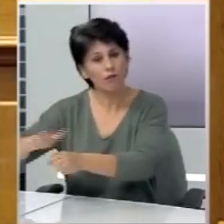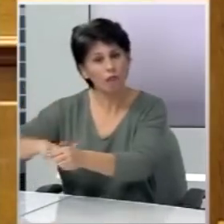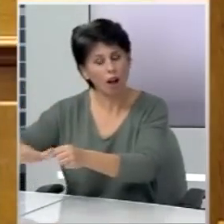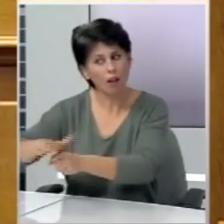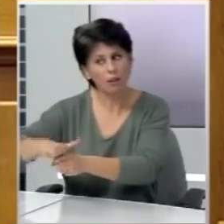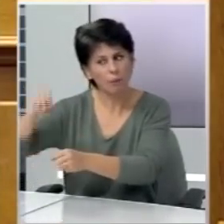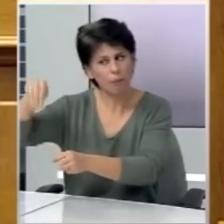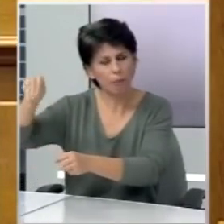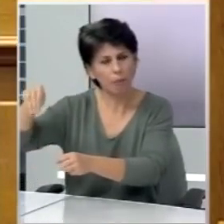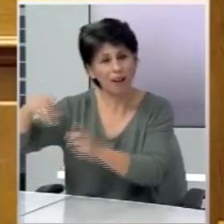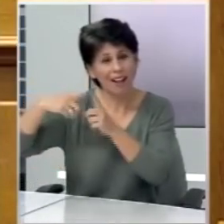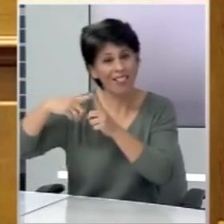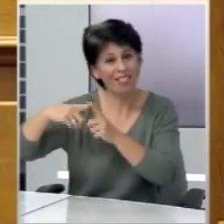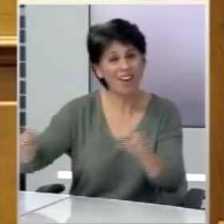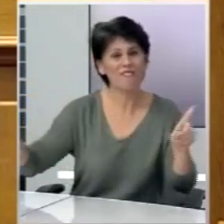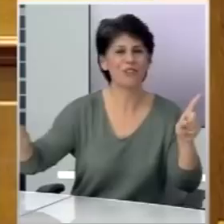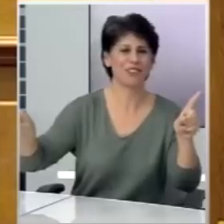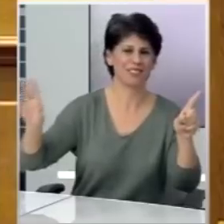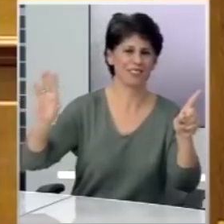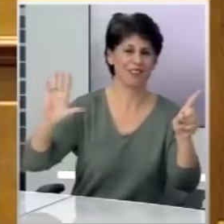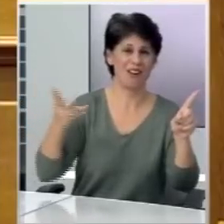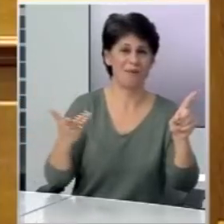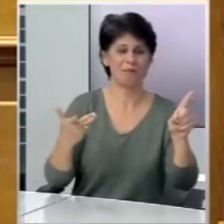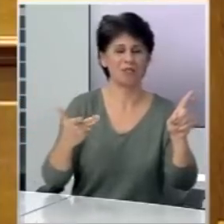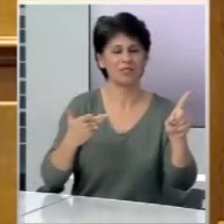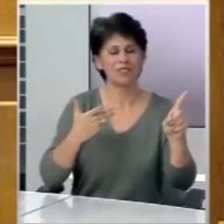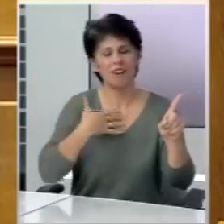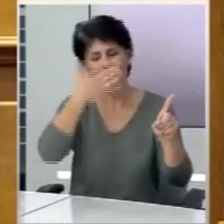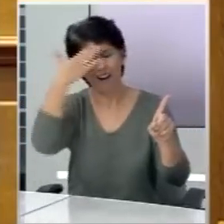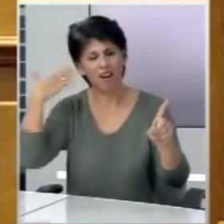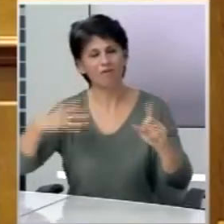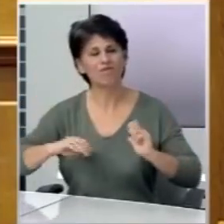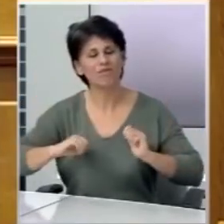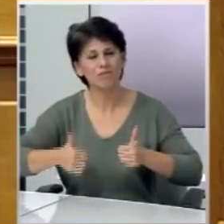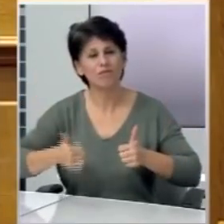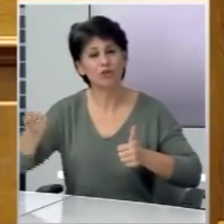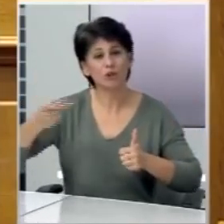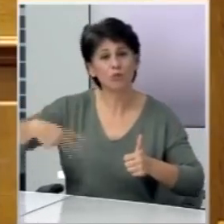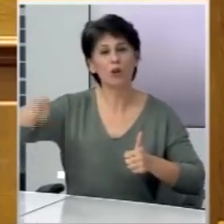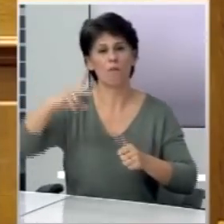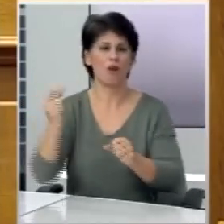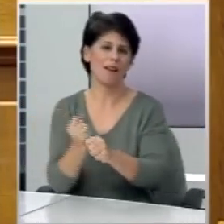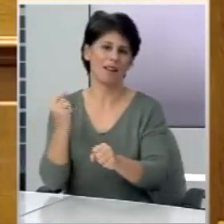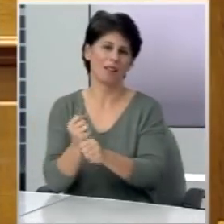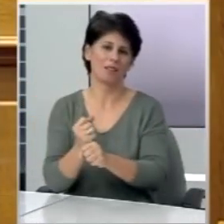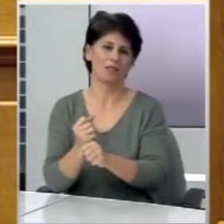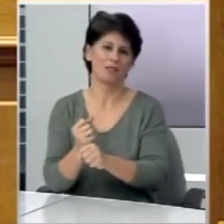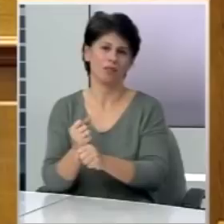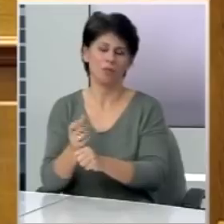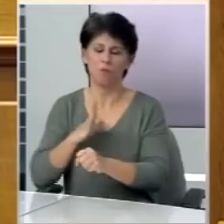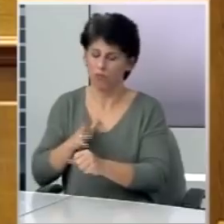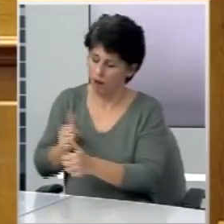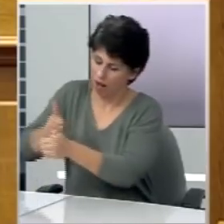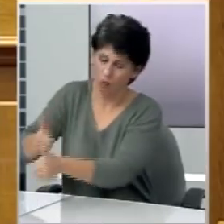σε διαφορετικό μήκος κύματος από τις αγνές προθέσεις των περισσότερων εργαζομένων οπαδών της.